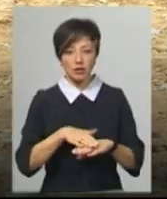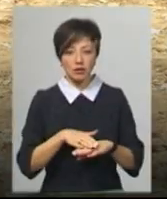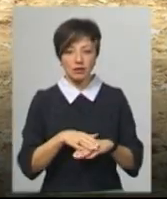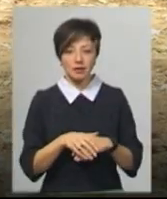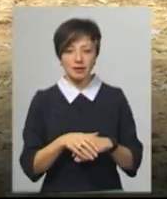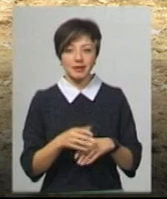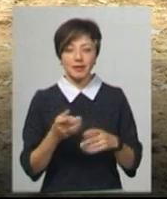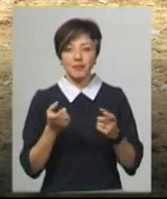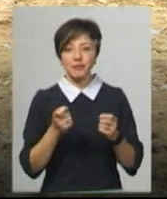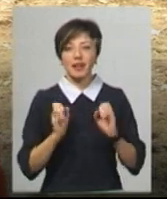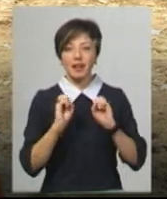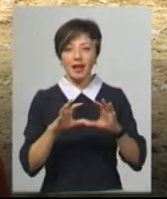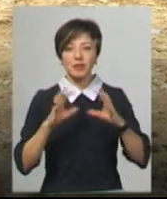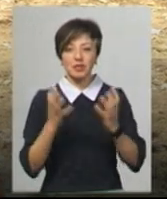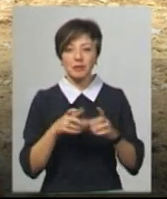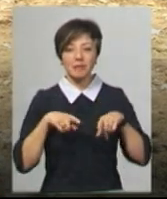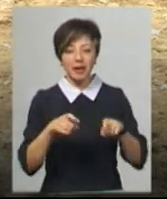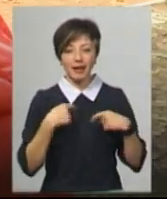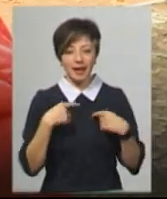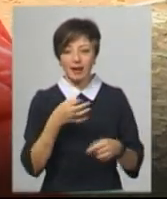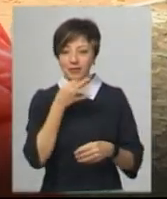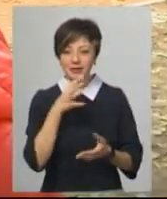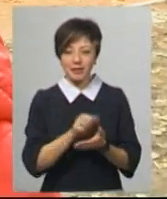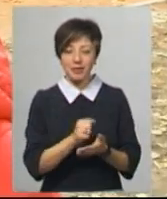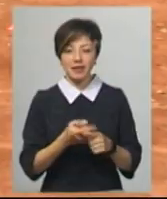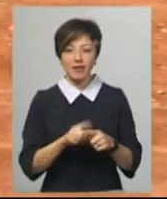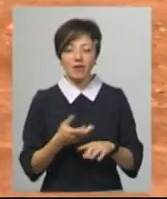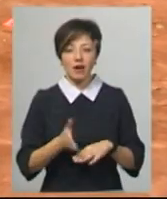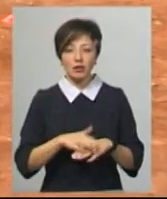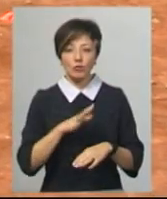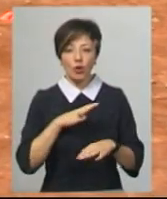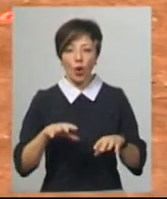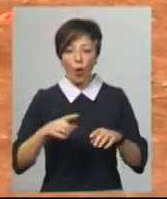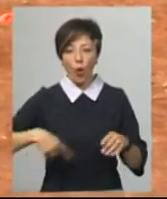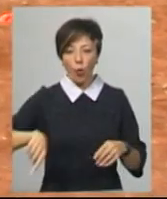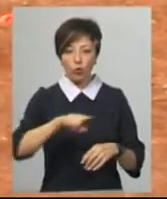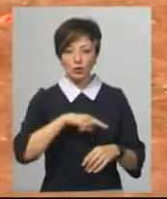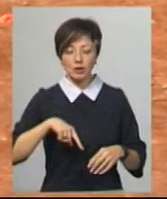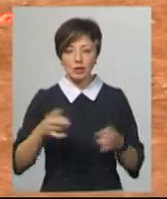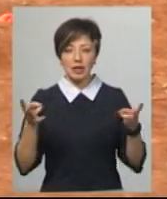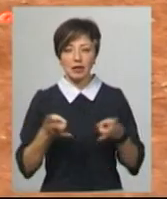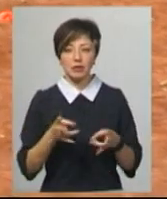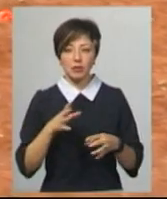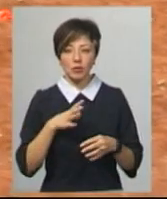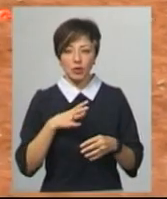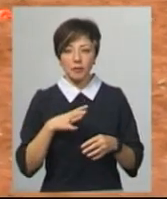м'ячі, бігати. Я цим люблю займатися. Саме важче було – це обручами. Їх треба було